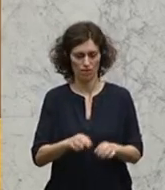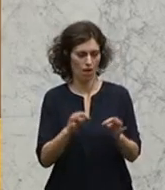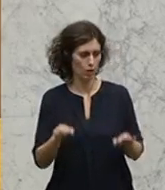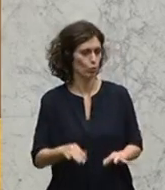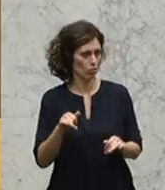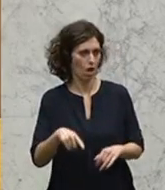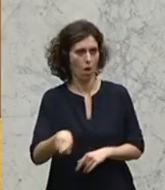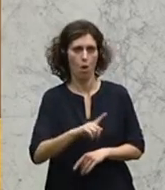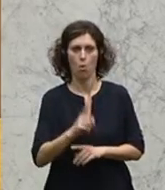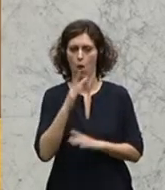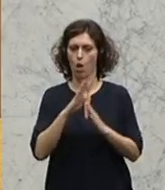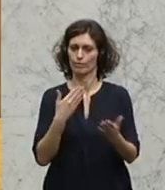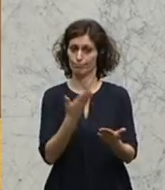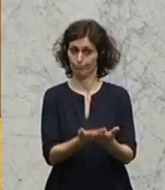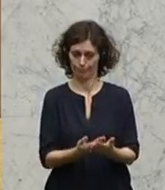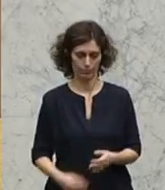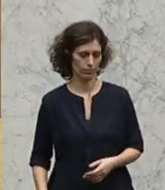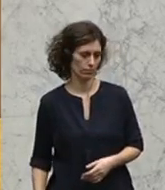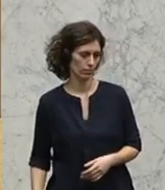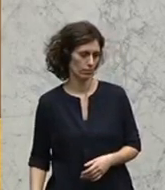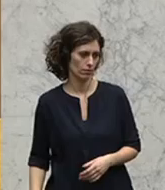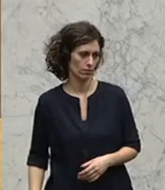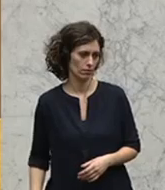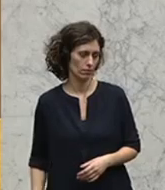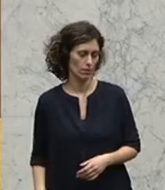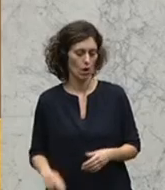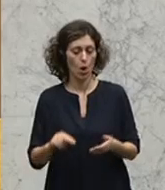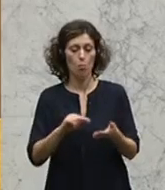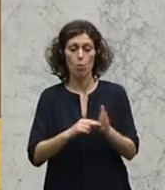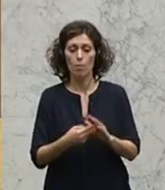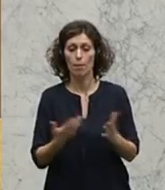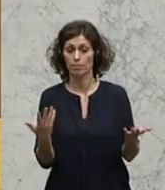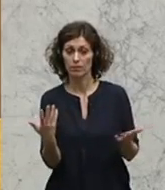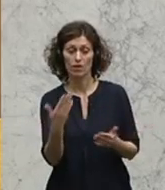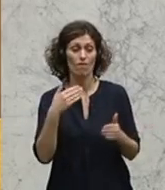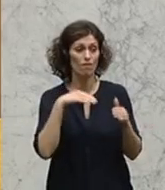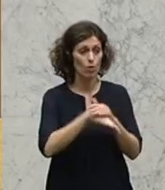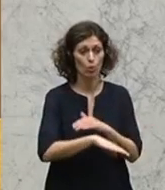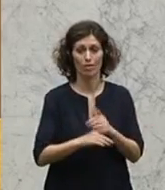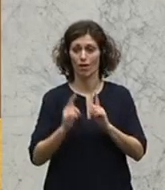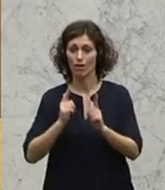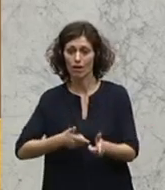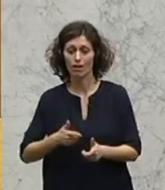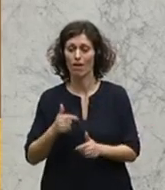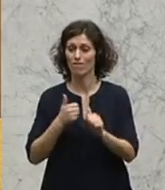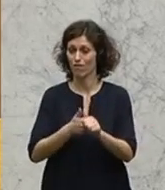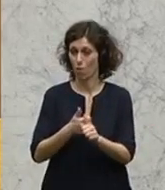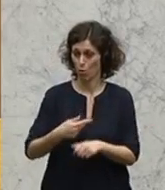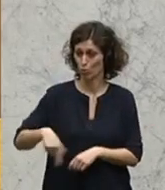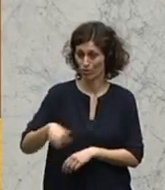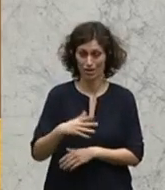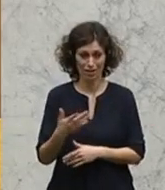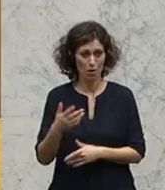vorliegt. Die Probleme, die Flucht vor Krieg und Verfolgung mit sich bringt, die Probleme, die